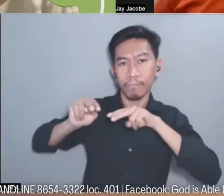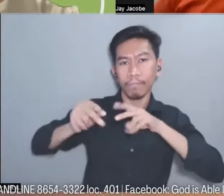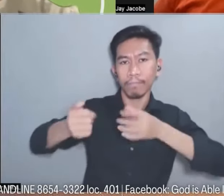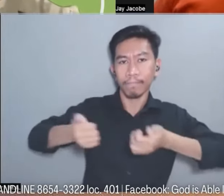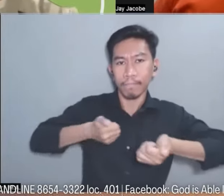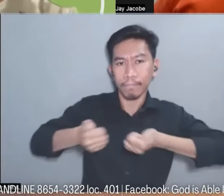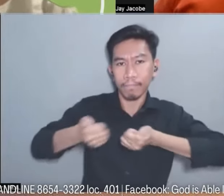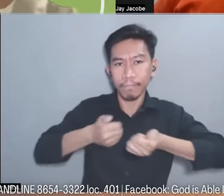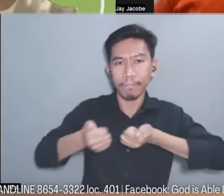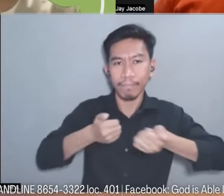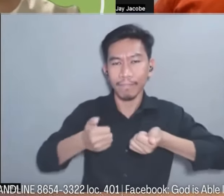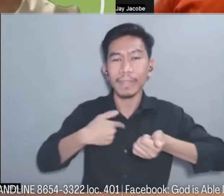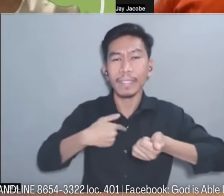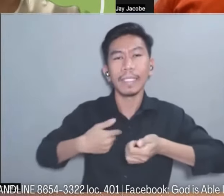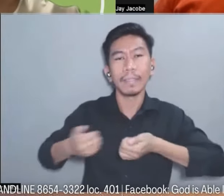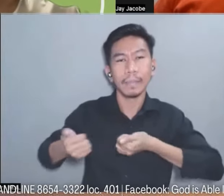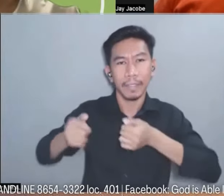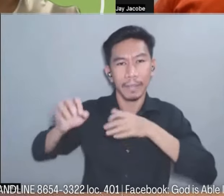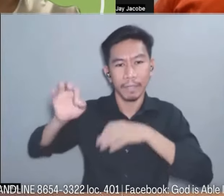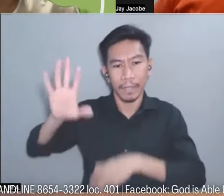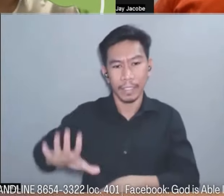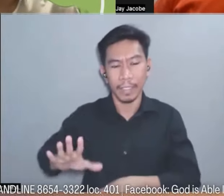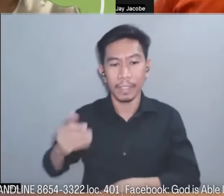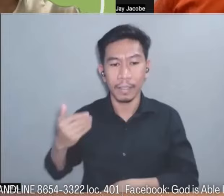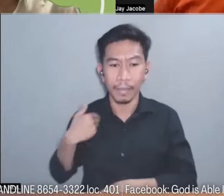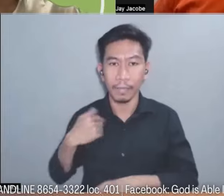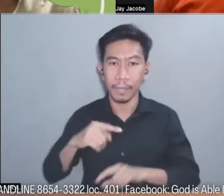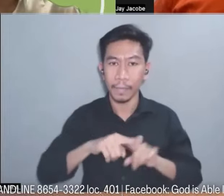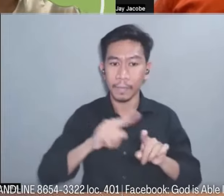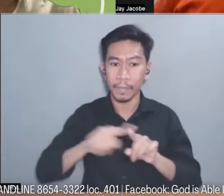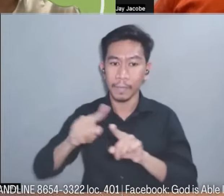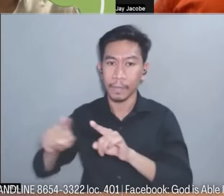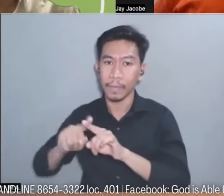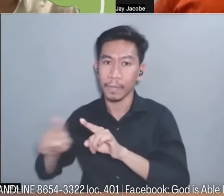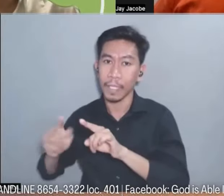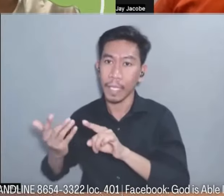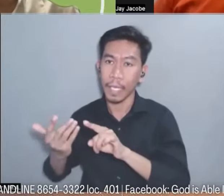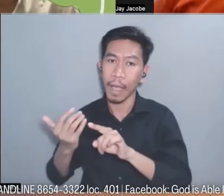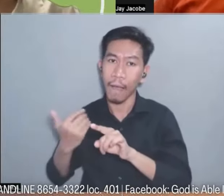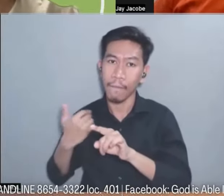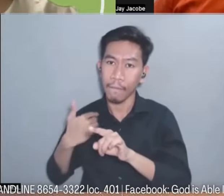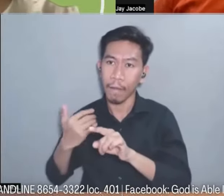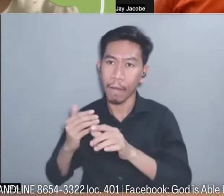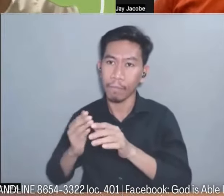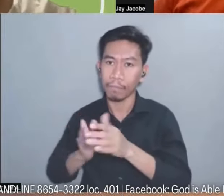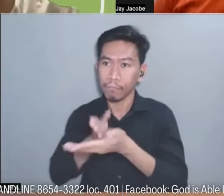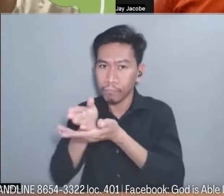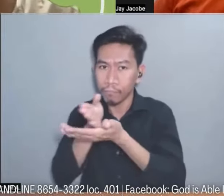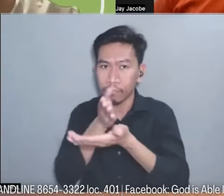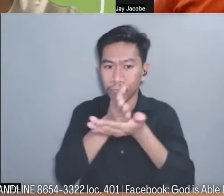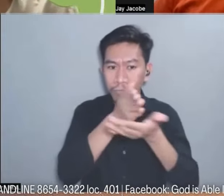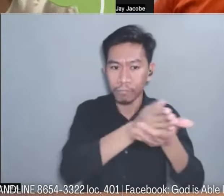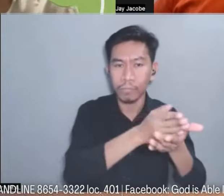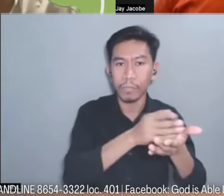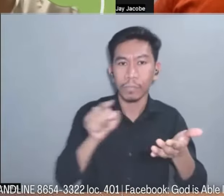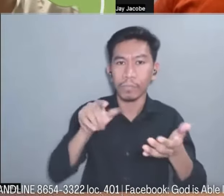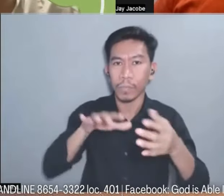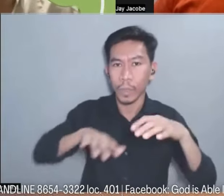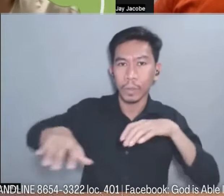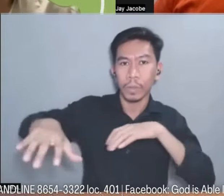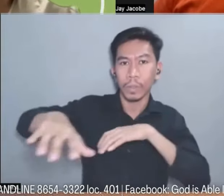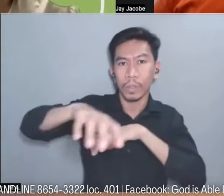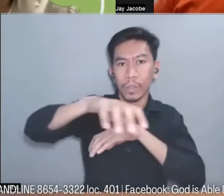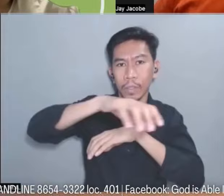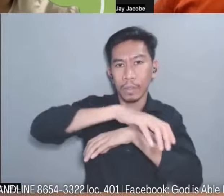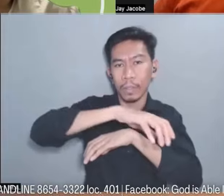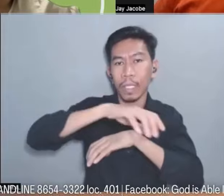outreaches in Sagneb area po ng bantay. Ako po ay nag